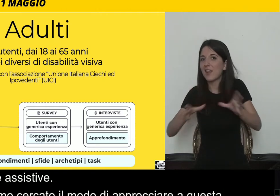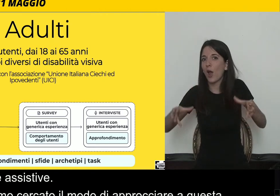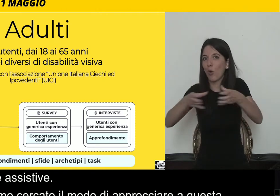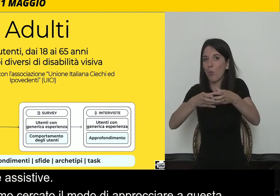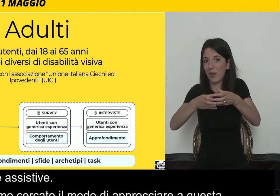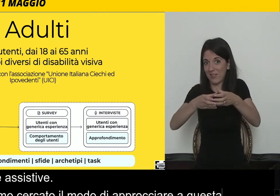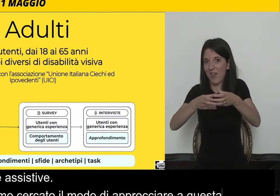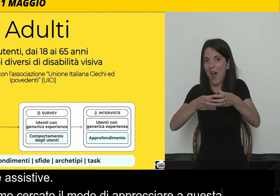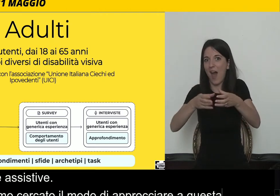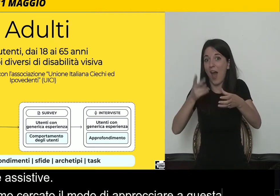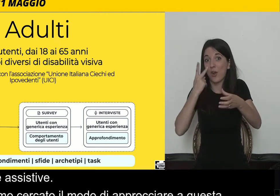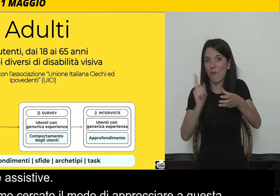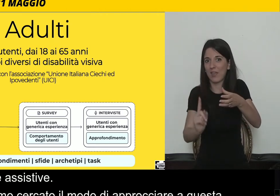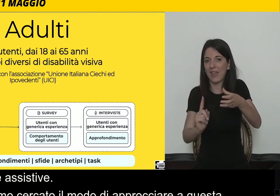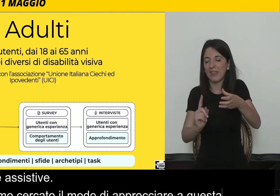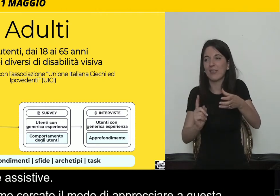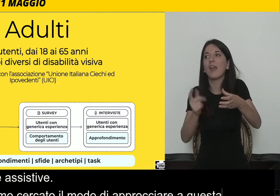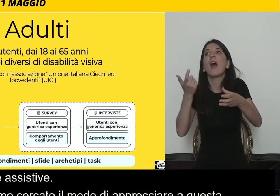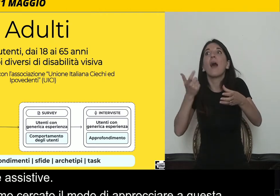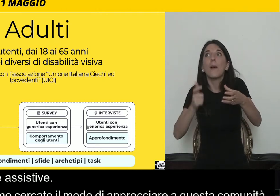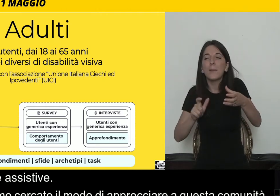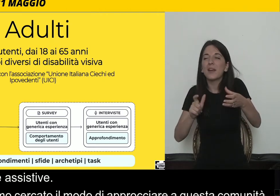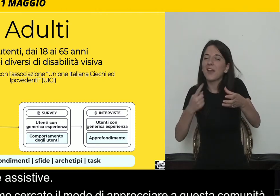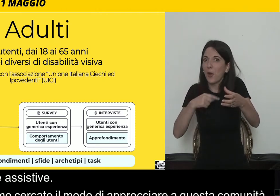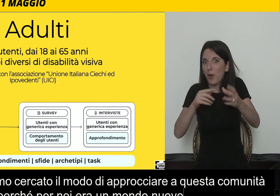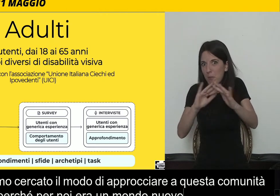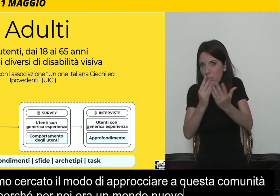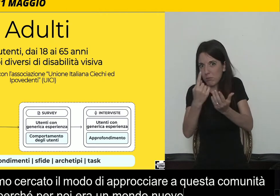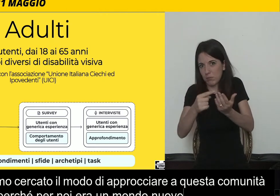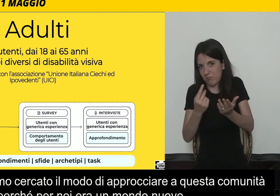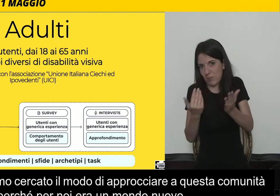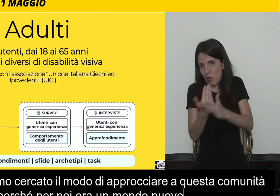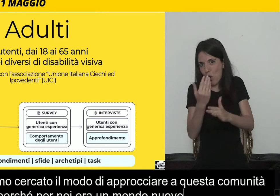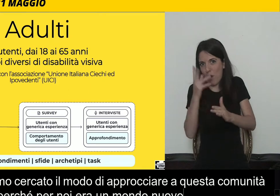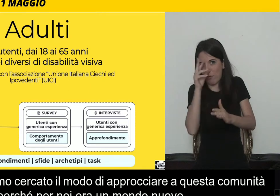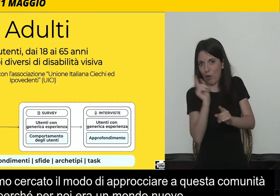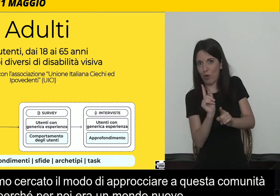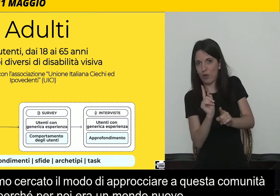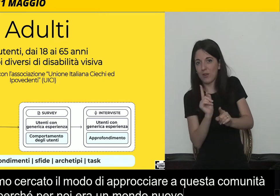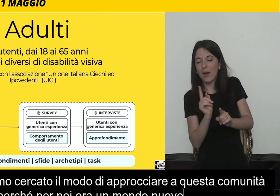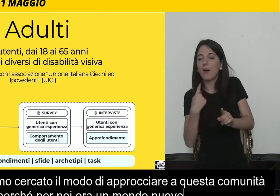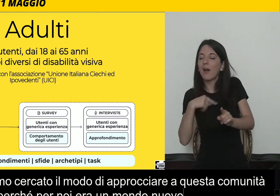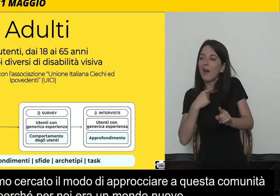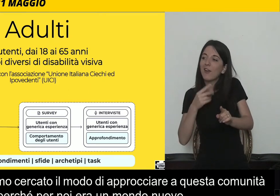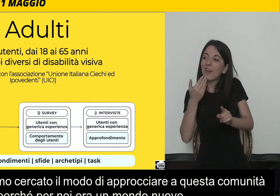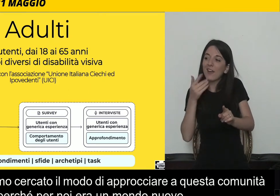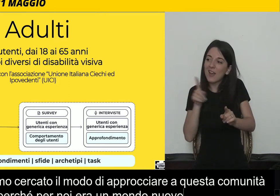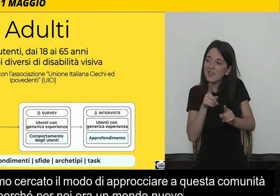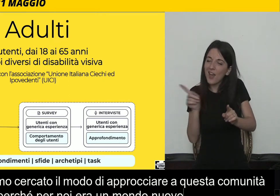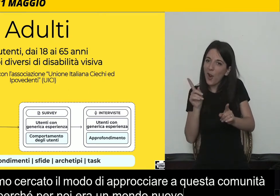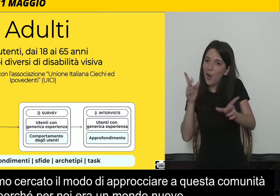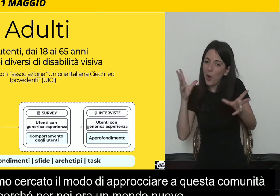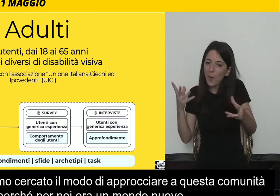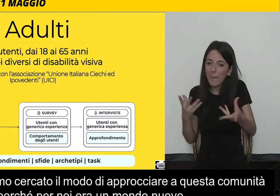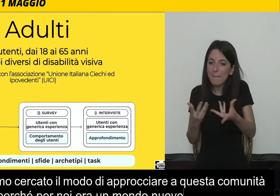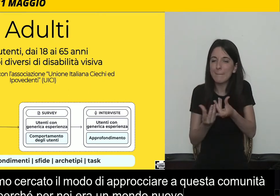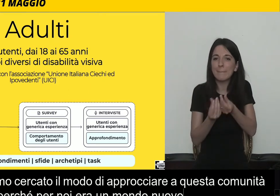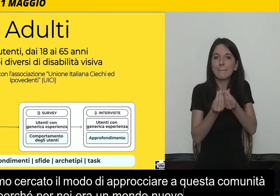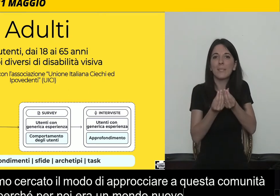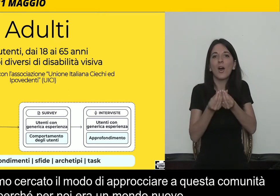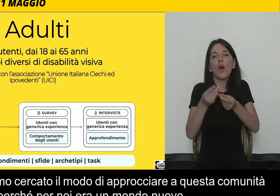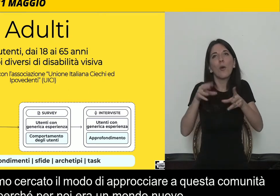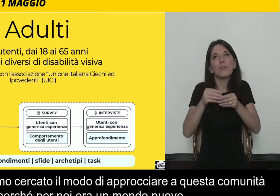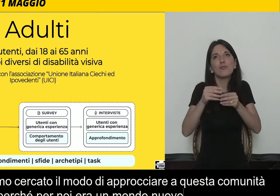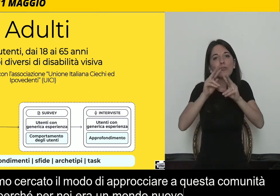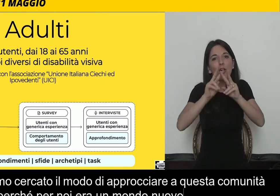volevamo approcciarci anche nel modo più appropriato. E quindi con loro abbiamo definito gli strumenti poi della ricerca. Quindi un primo